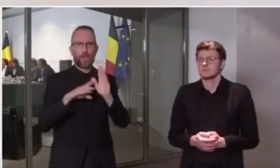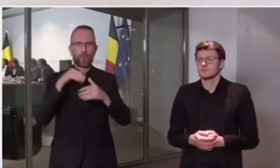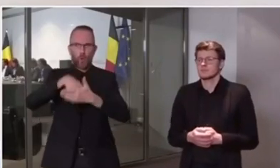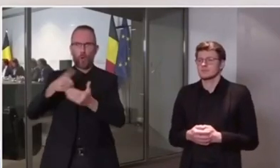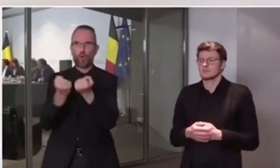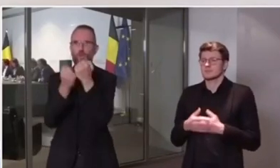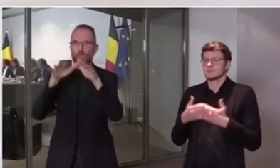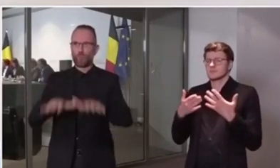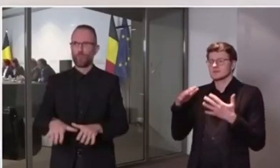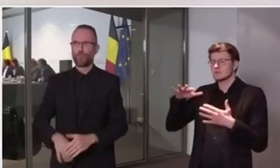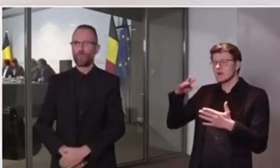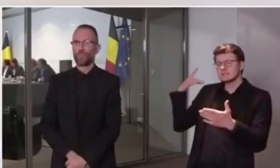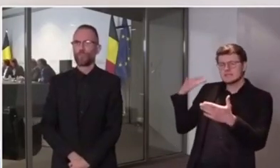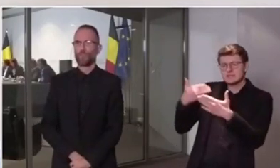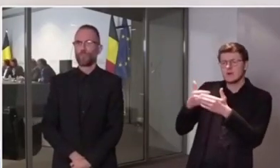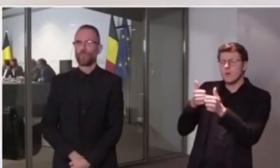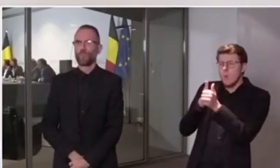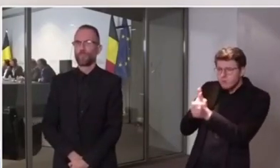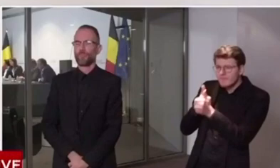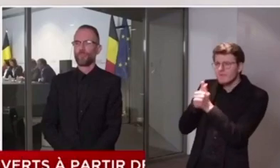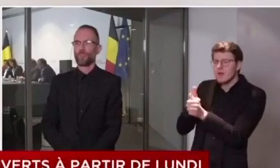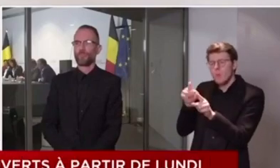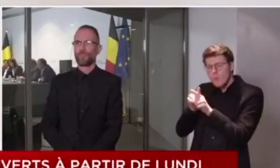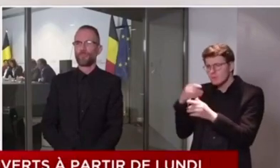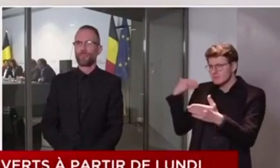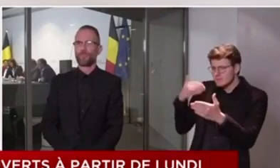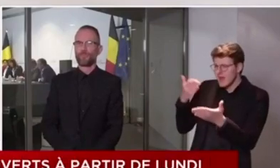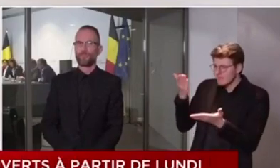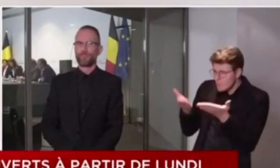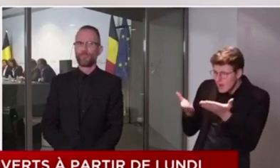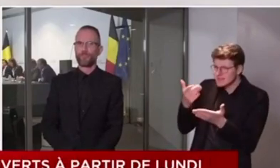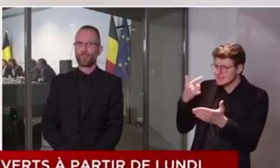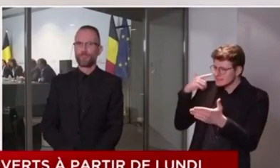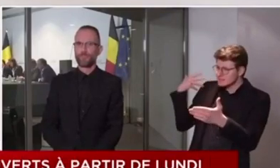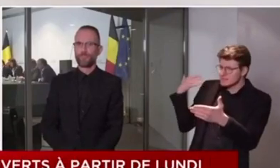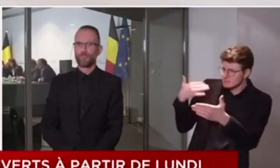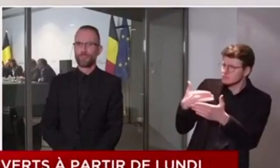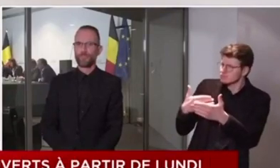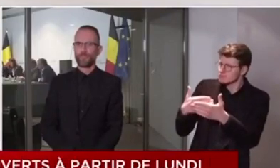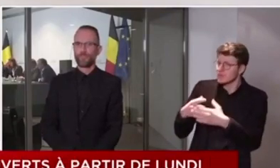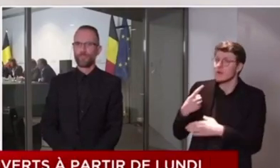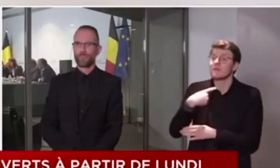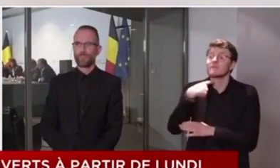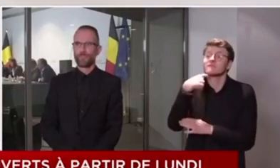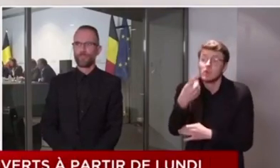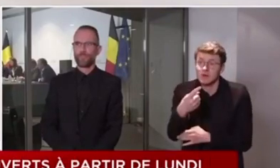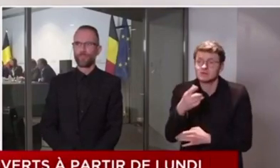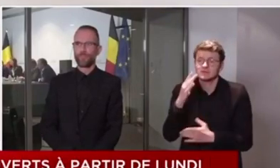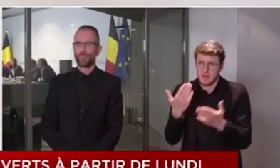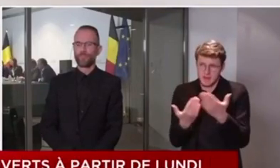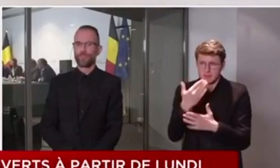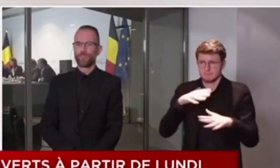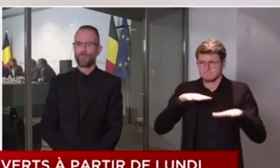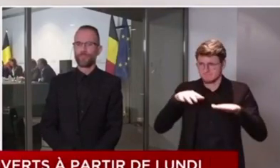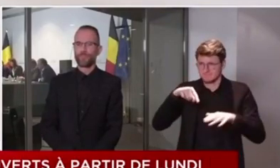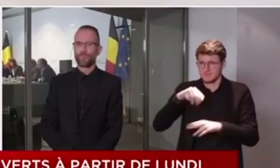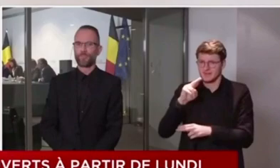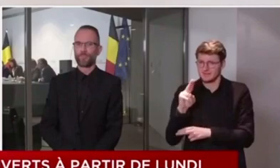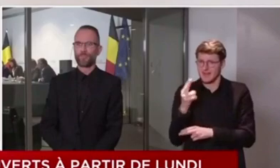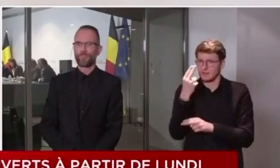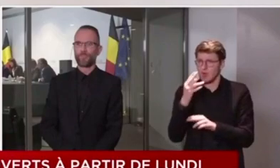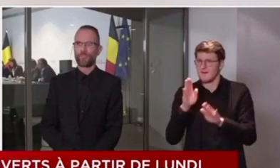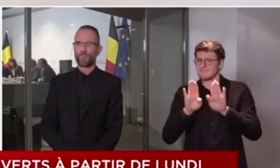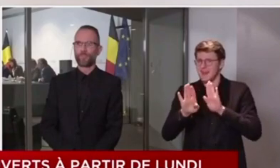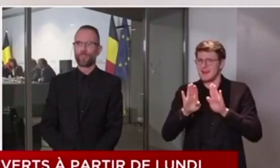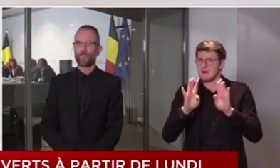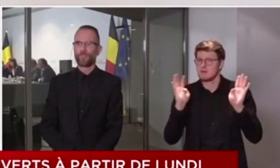Nous évaluons sans cesse la situation et la semaine prochaine, nous organiserons un nouveau Conseil national de sécurité qui aura